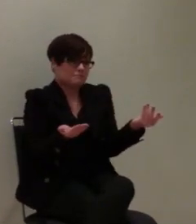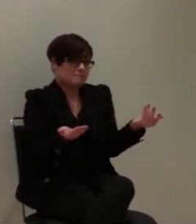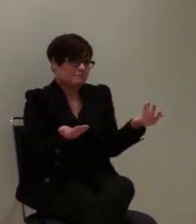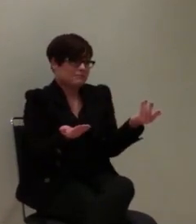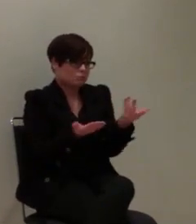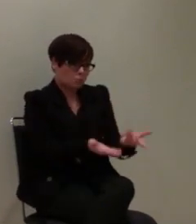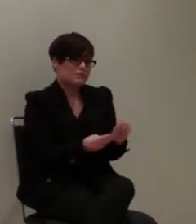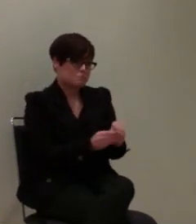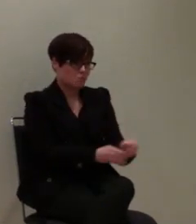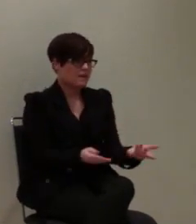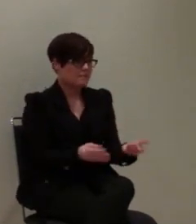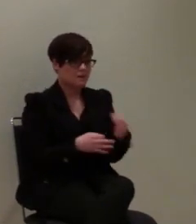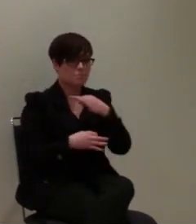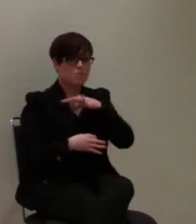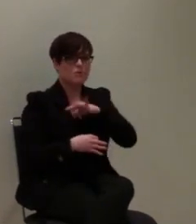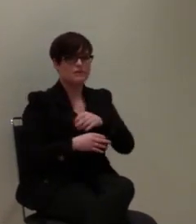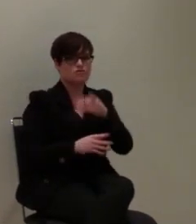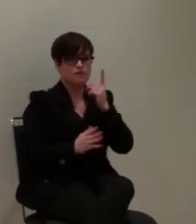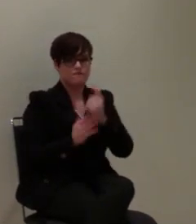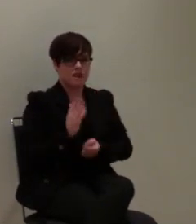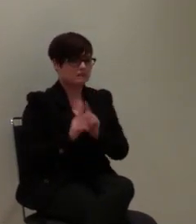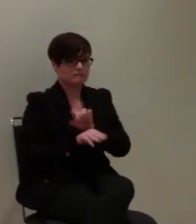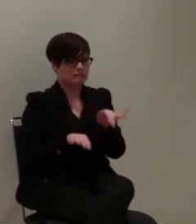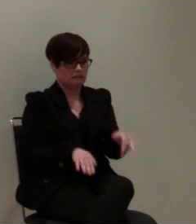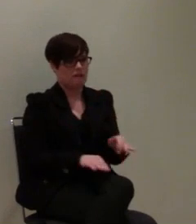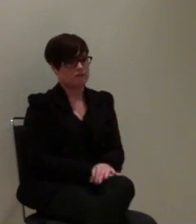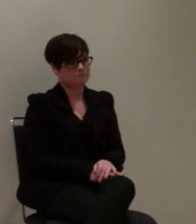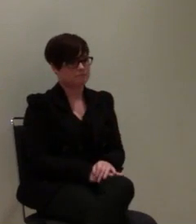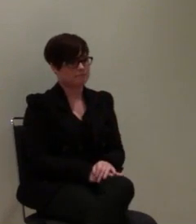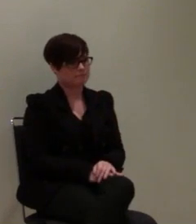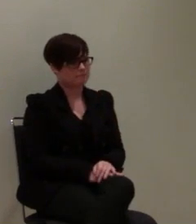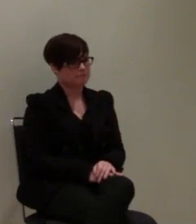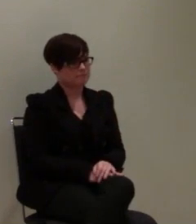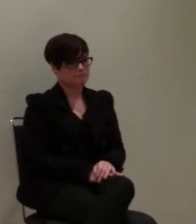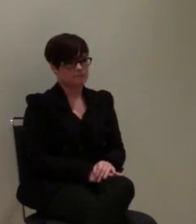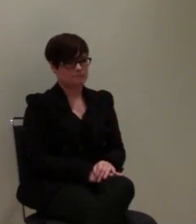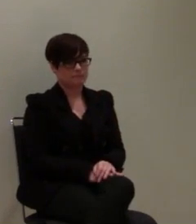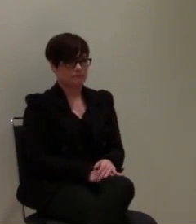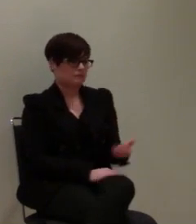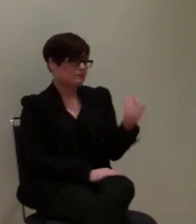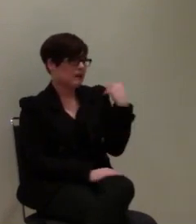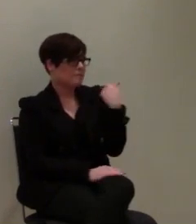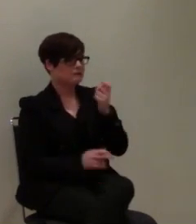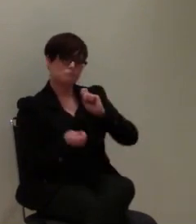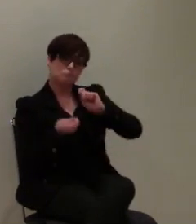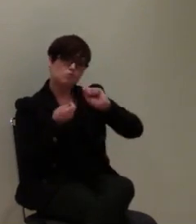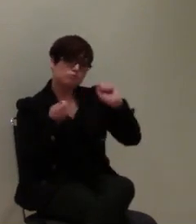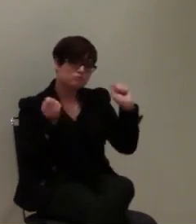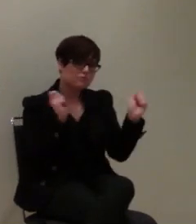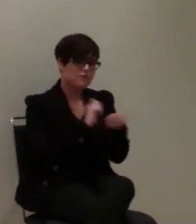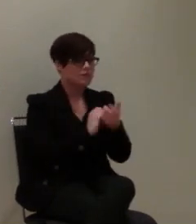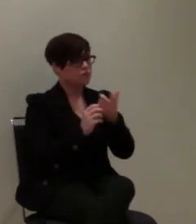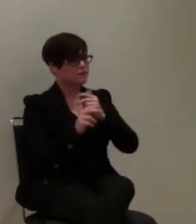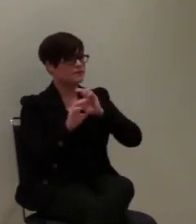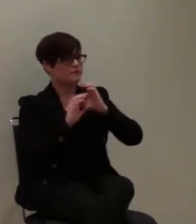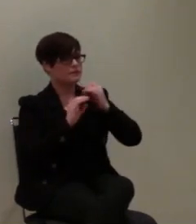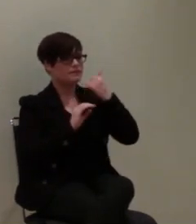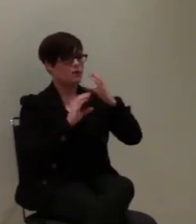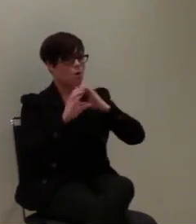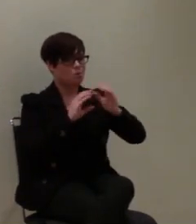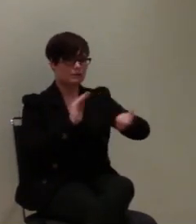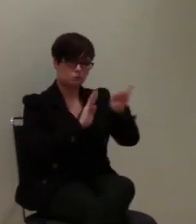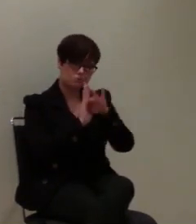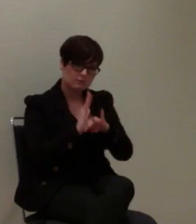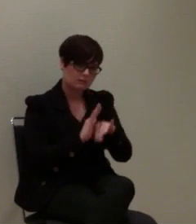Das ist das Problem. Der politische Wille ist schlicht und ergreifend nicht da. Wir hatten damals, als es eine Novellierung zum Telekommunikationsgesetz gegeben hat,